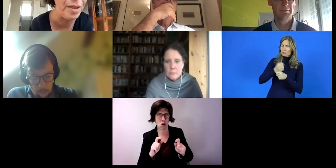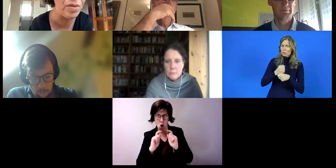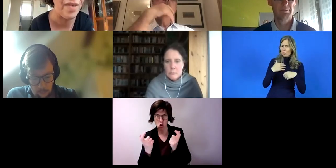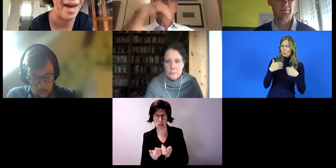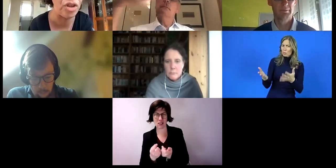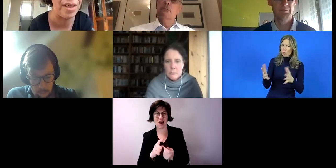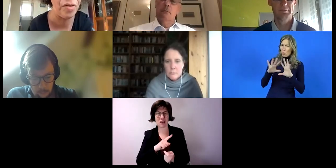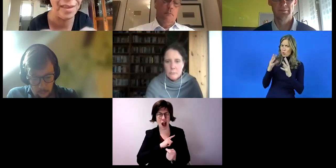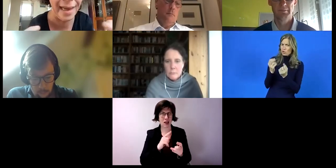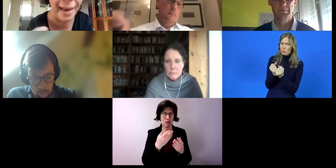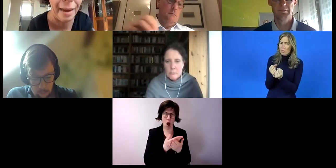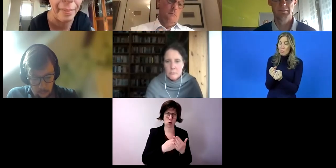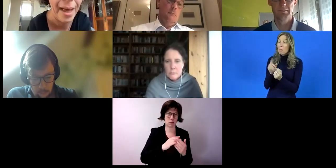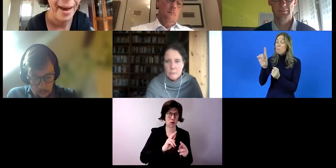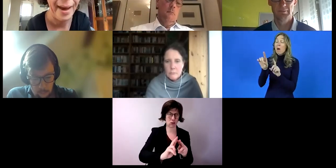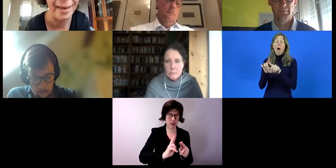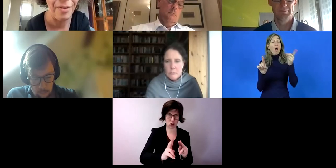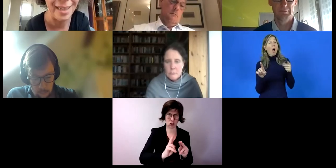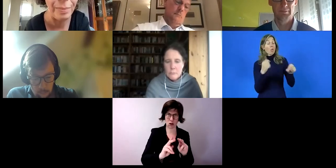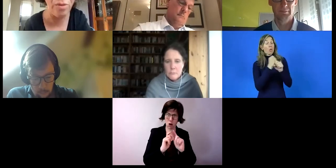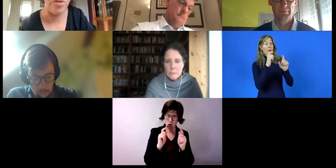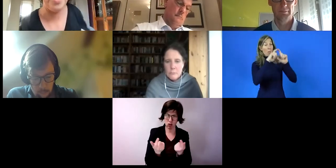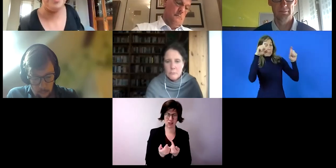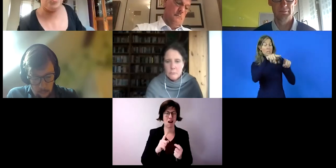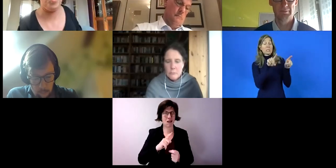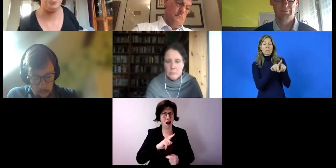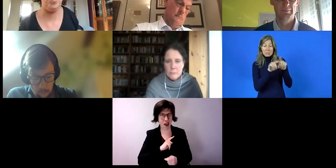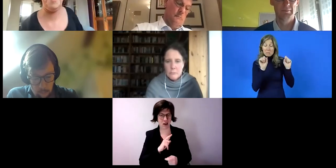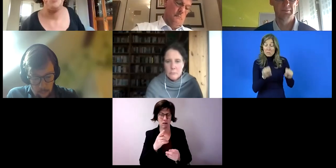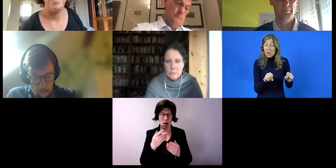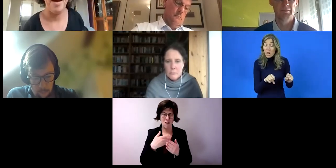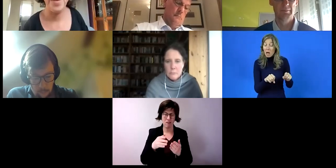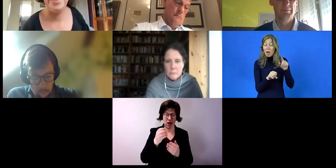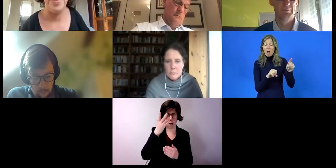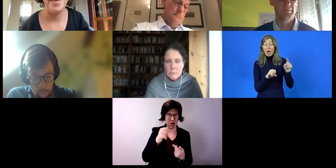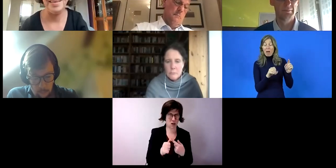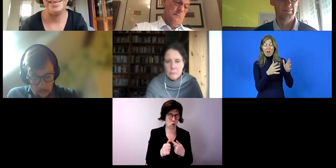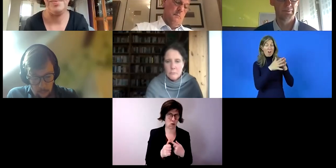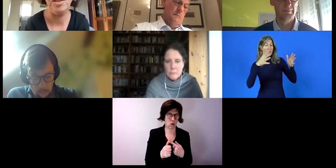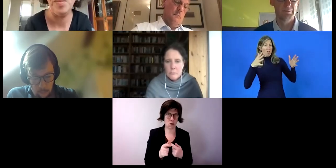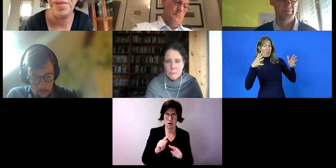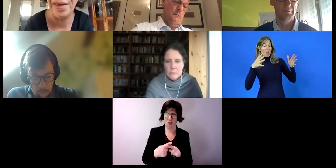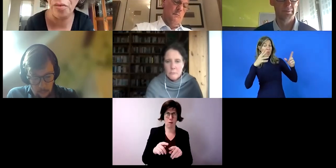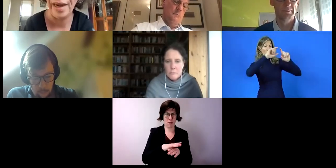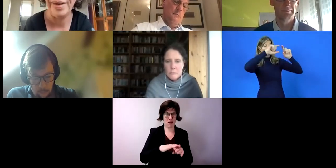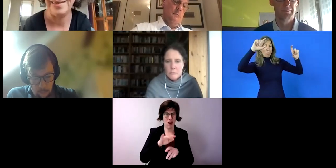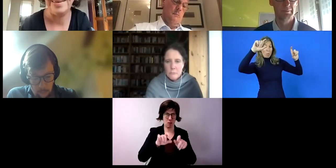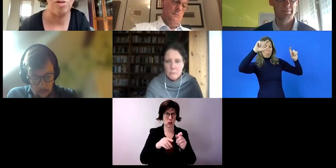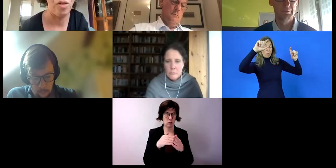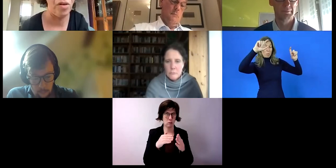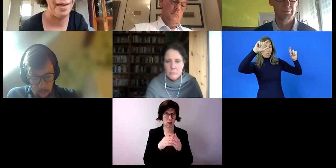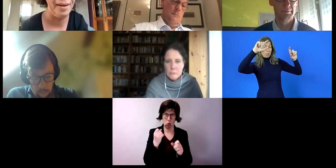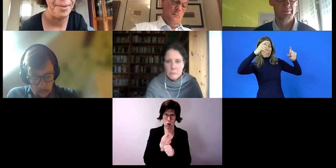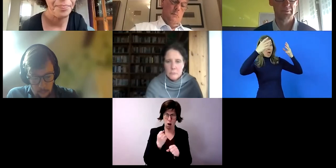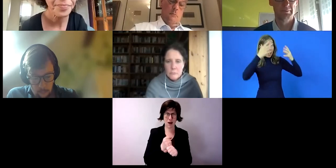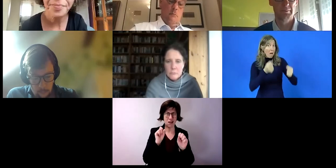Ausbildungswerkstätten, Konzerne haben eigene Weiterbildungsinstitutionen. Warum keine Bereiche, in denen Menschen mit Behinderung arbeiten? Das